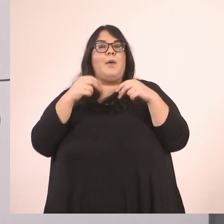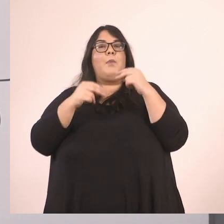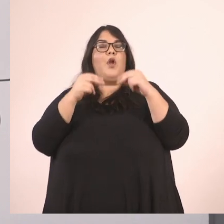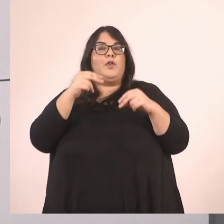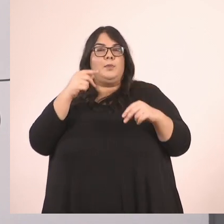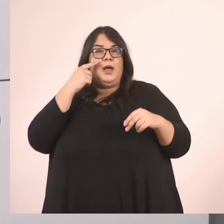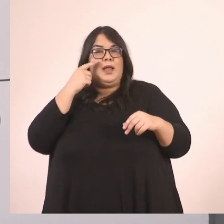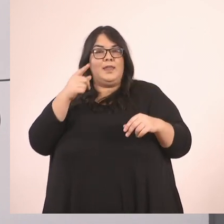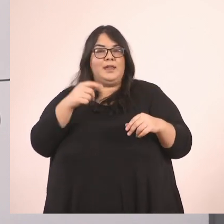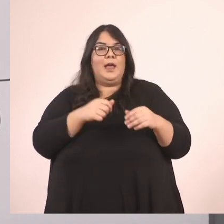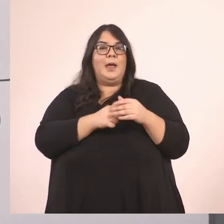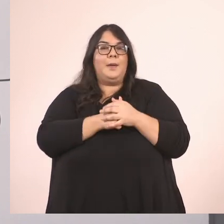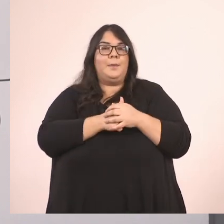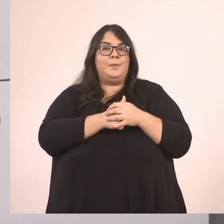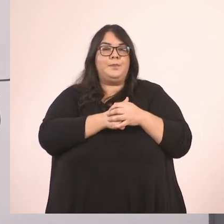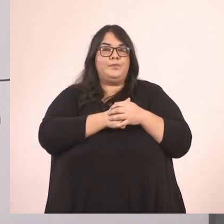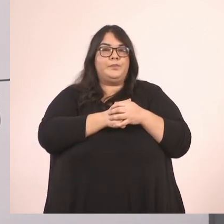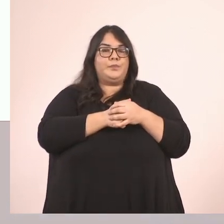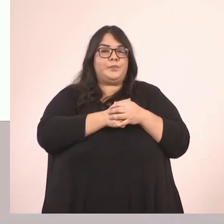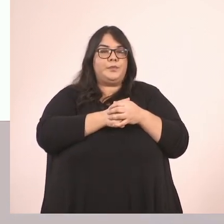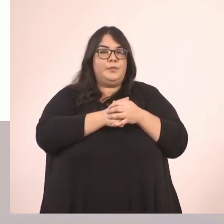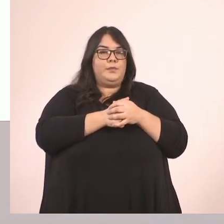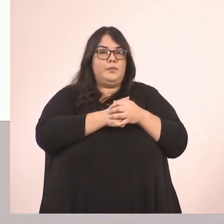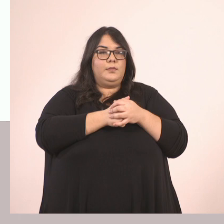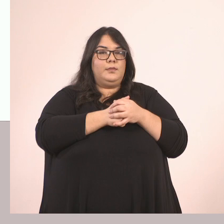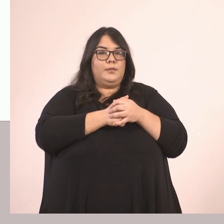ακολουθούν και τα παιδιά Για να δούμε λοιπόν